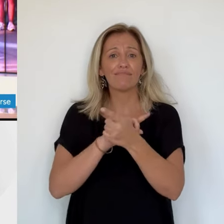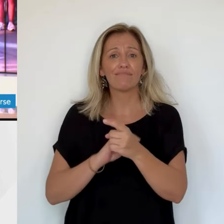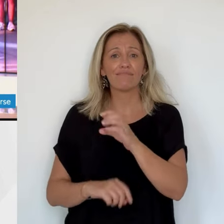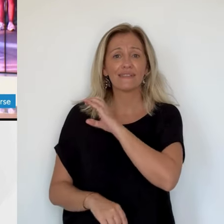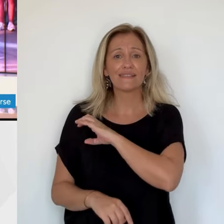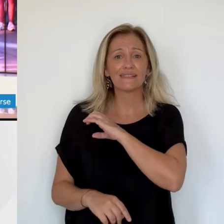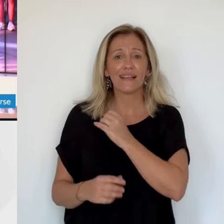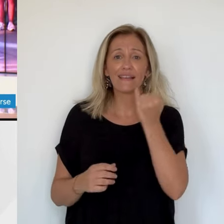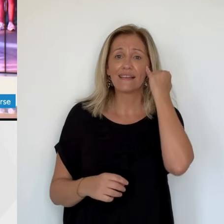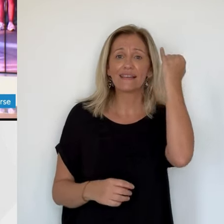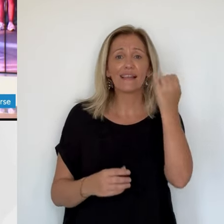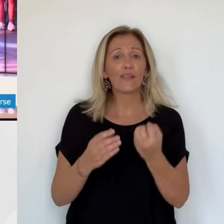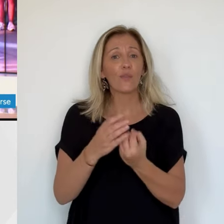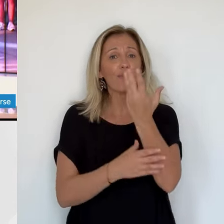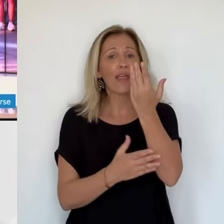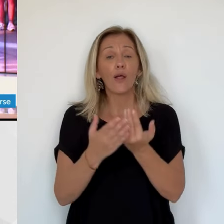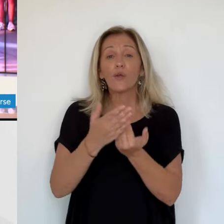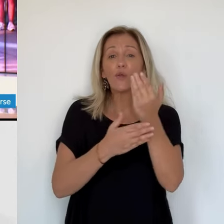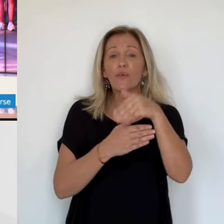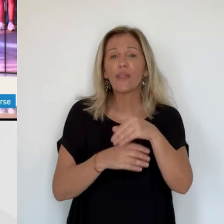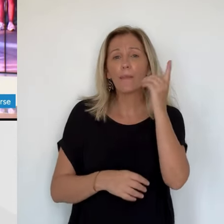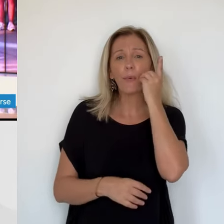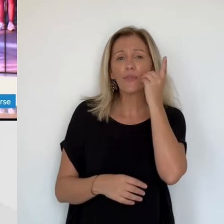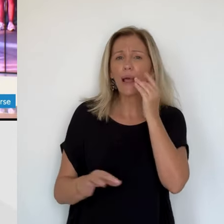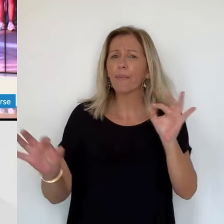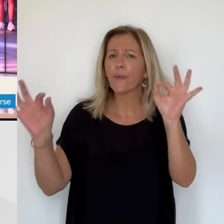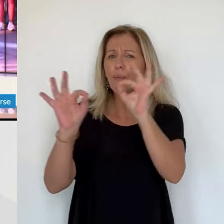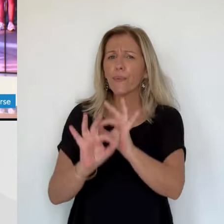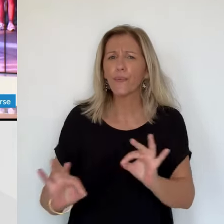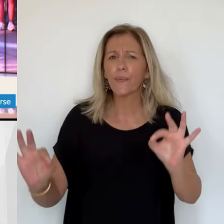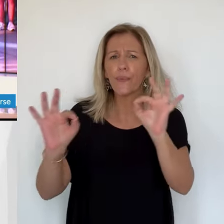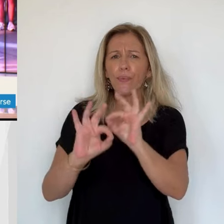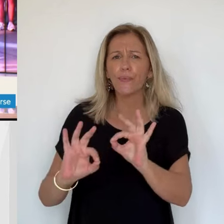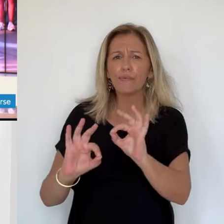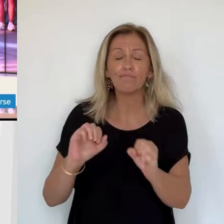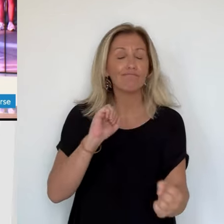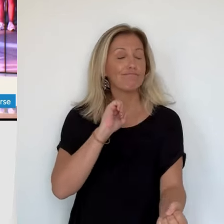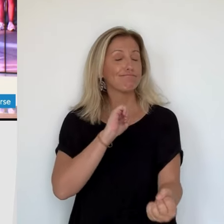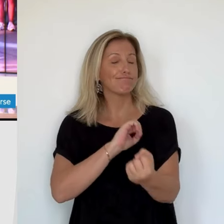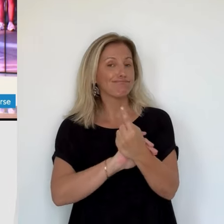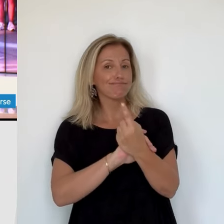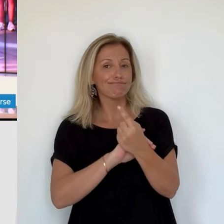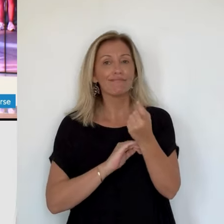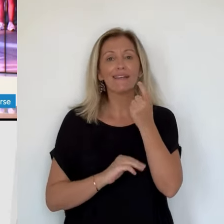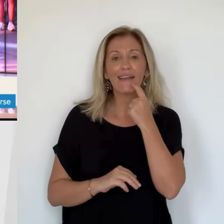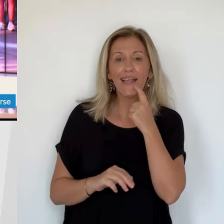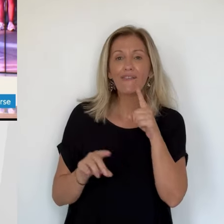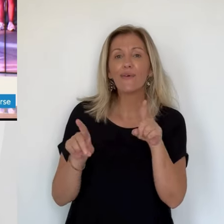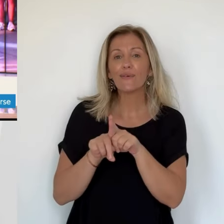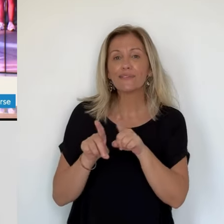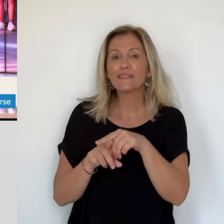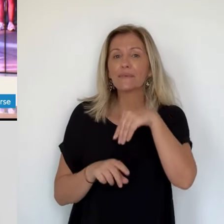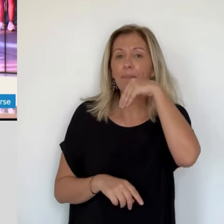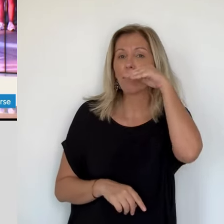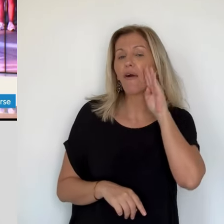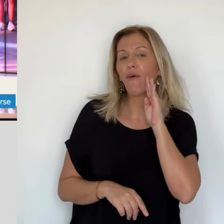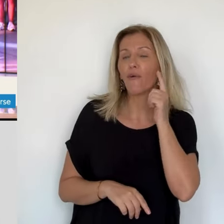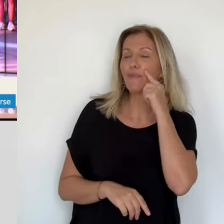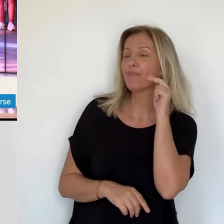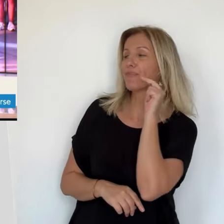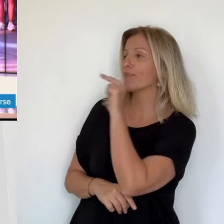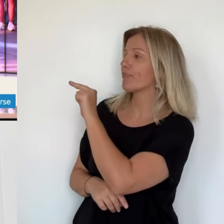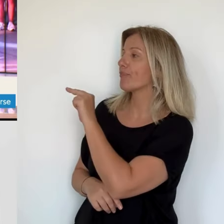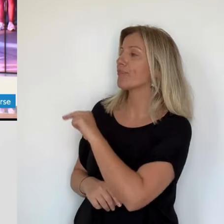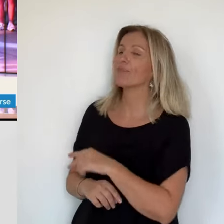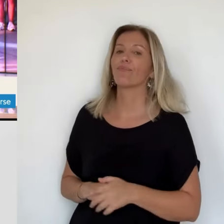'établissement devrait être pionnier dans la pause numérique, autrement dit la journée de cours sans téléphone portable, une véritable